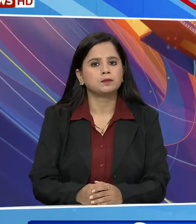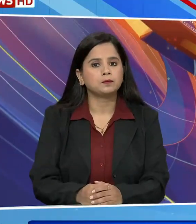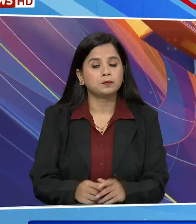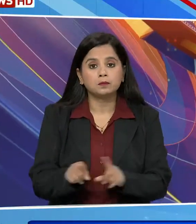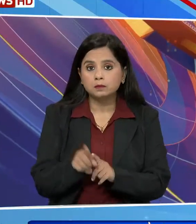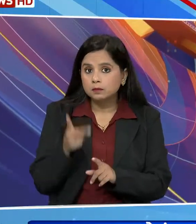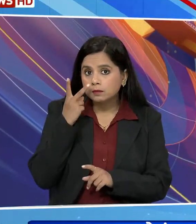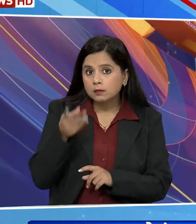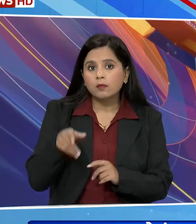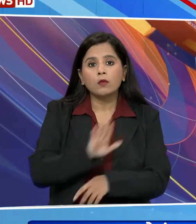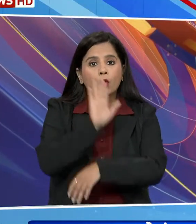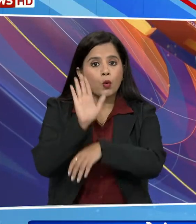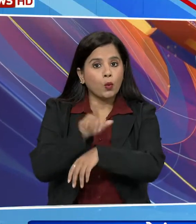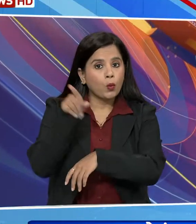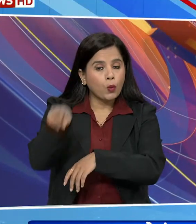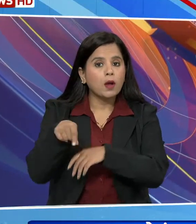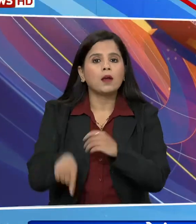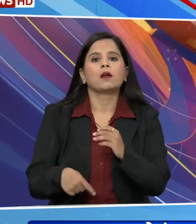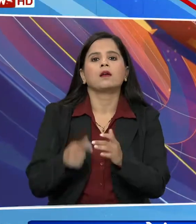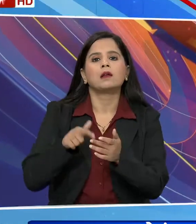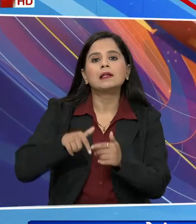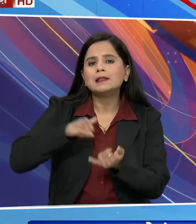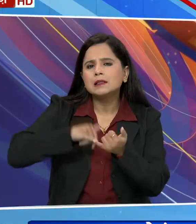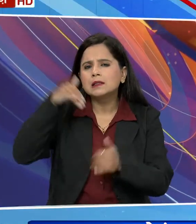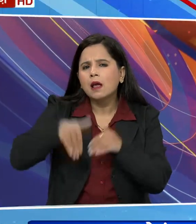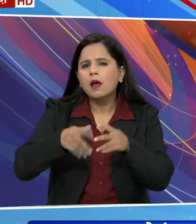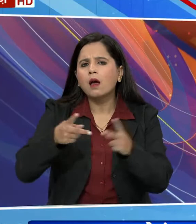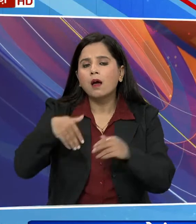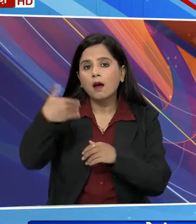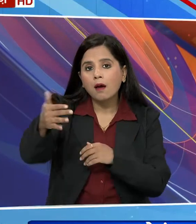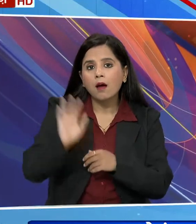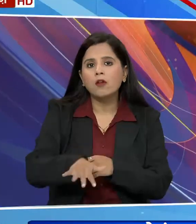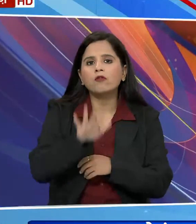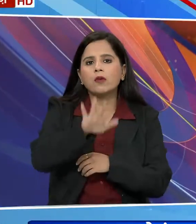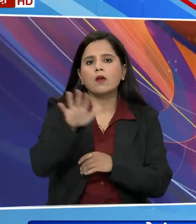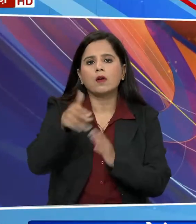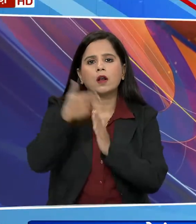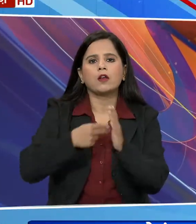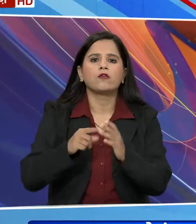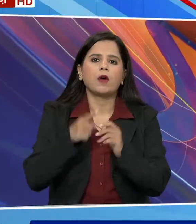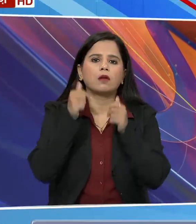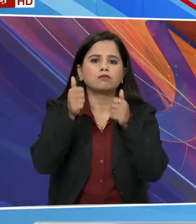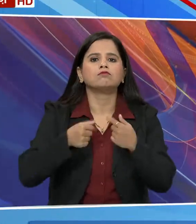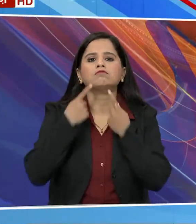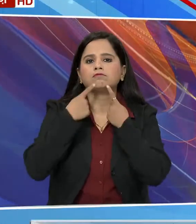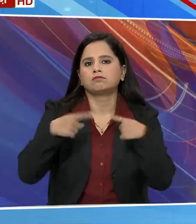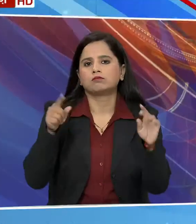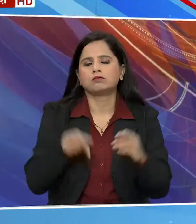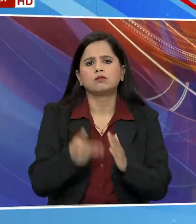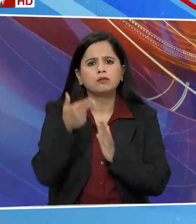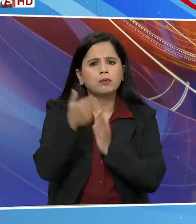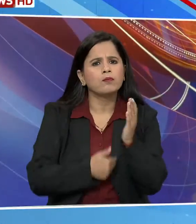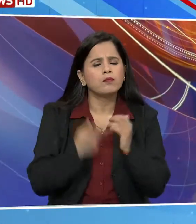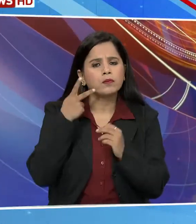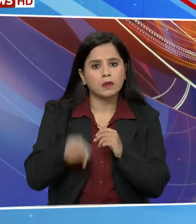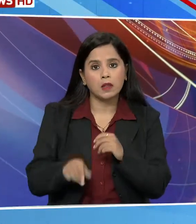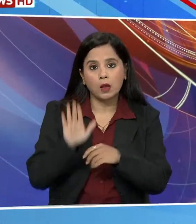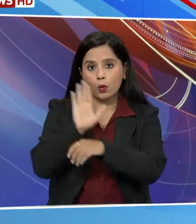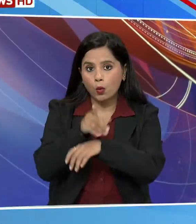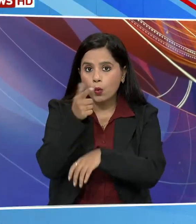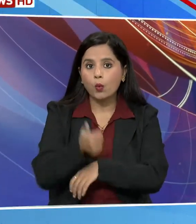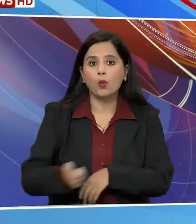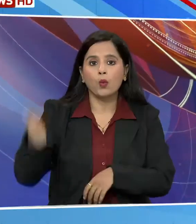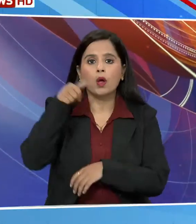इस बीच कॉंगर्स ने राजविधान सभा चुनाफ के लिए 55 उमीदवारों की पहली सूची जारी कर दी इस सूची में प्रदेश कॉंगर्स अथिहक्षो और